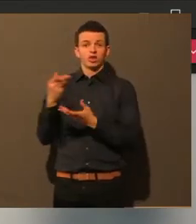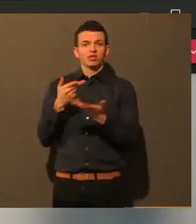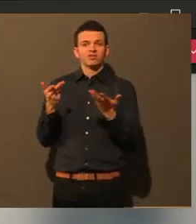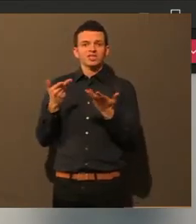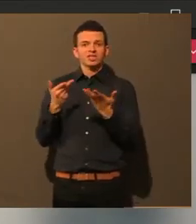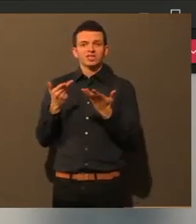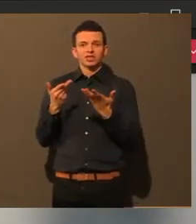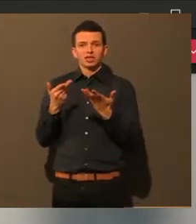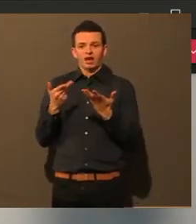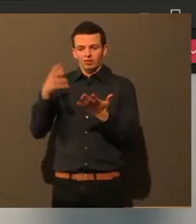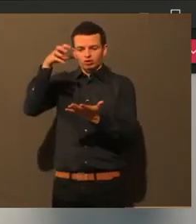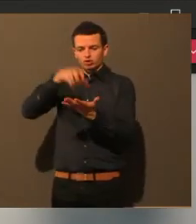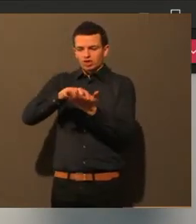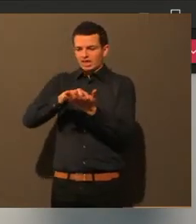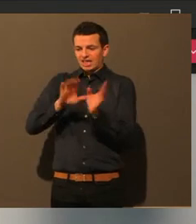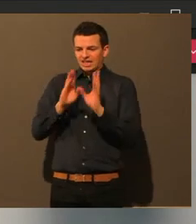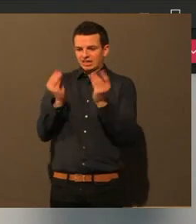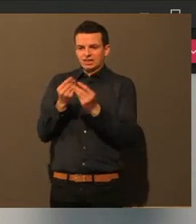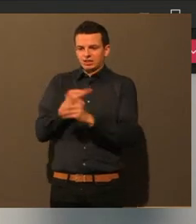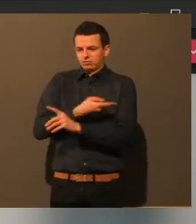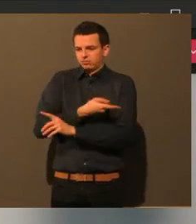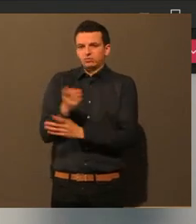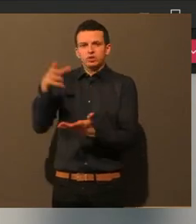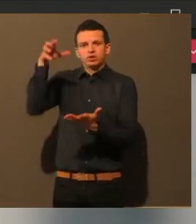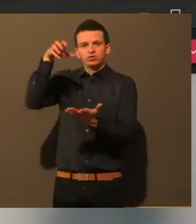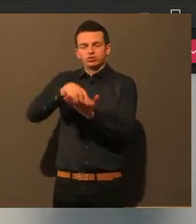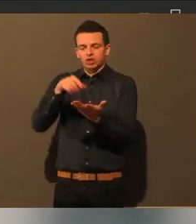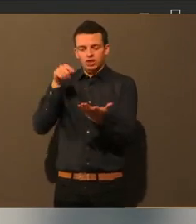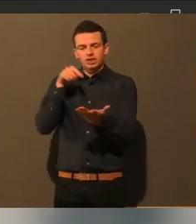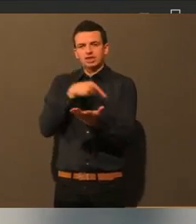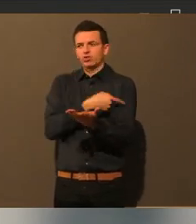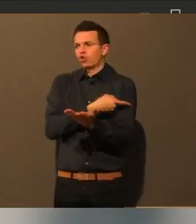einfacher. Also dann hat man es einfach überall auf und muss sich nicht erkundigen.